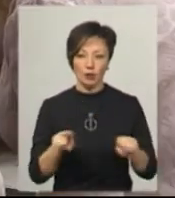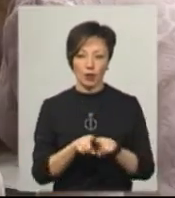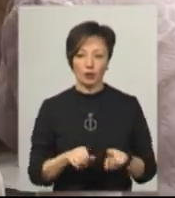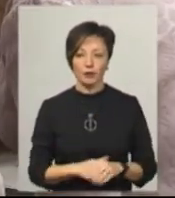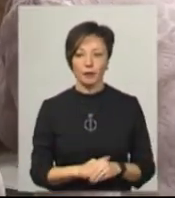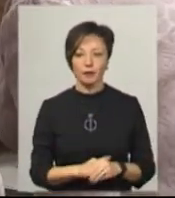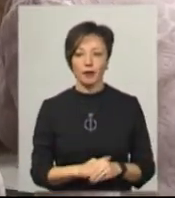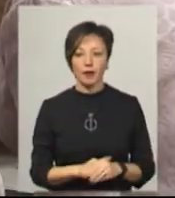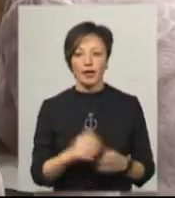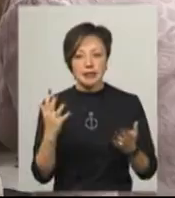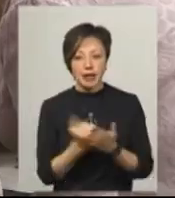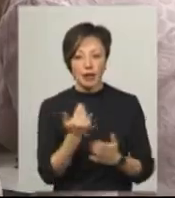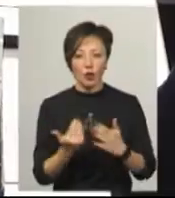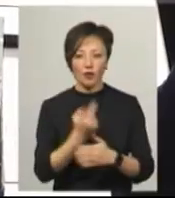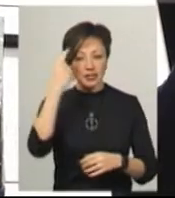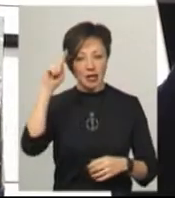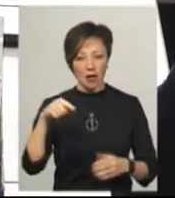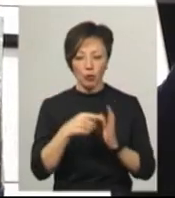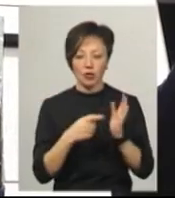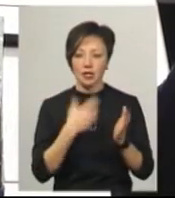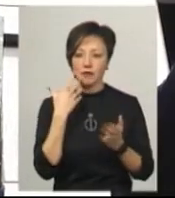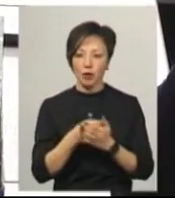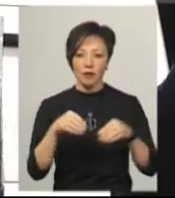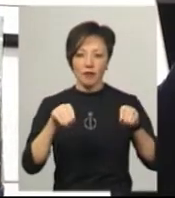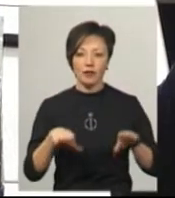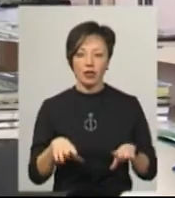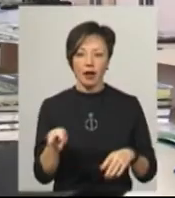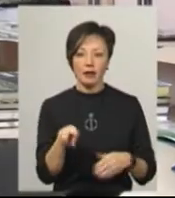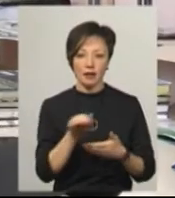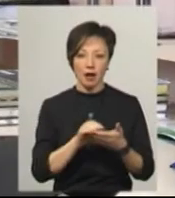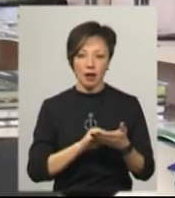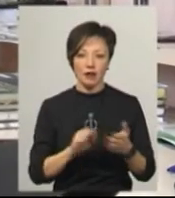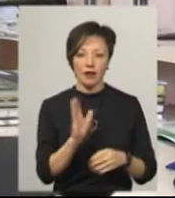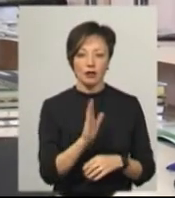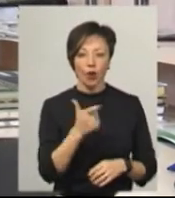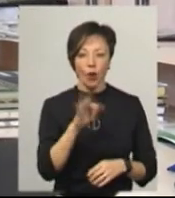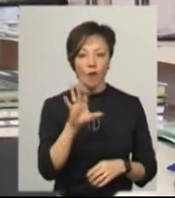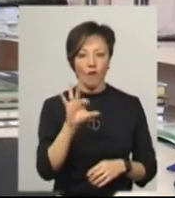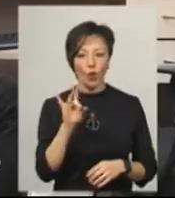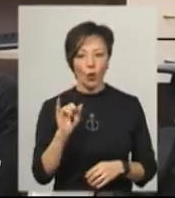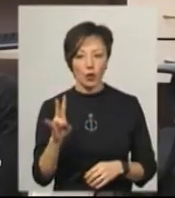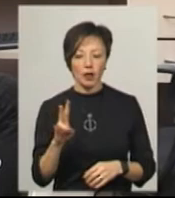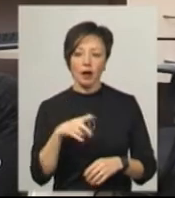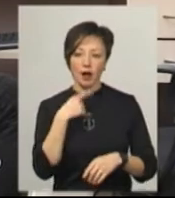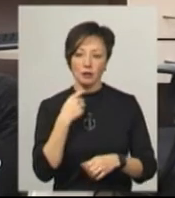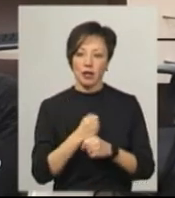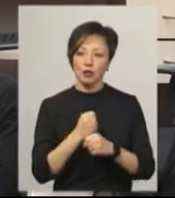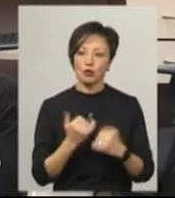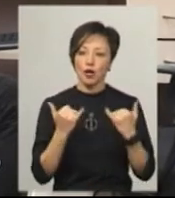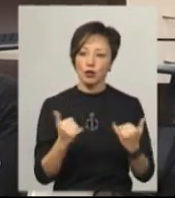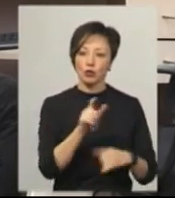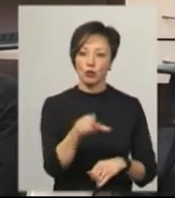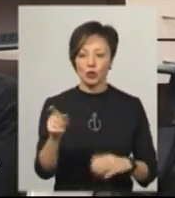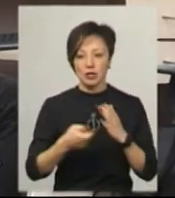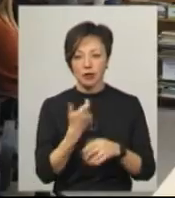Почерпнути нові знання та поділитися своїми в вікіпедії вирішив літератор та краєзнавець Валентин Говорон. Каже, працює зараз для того, щоб люди дізналися